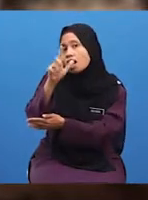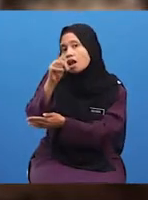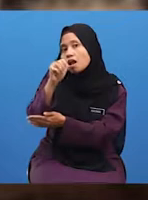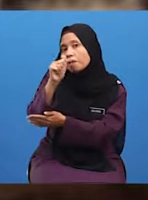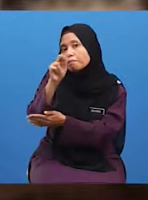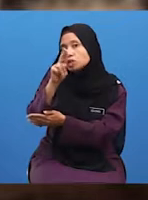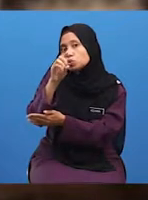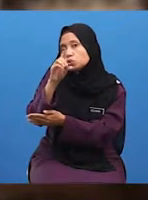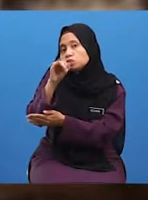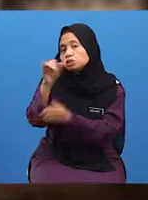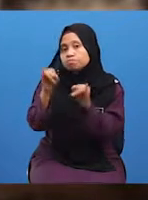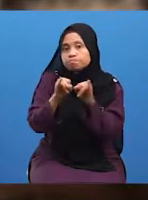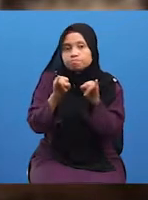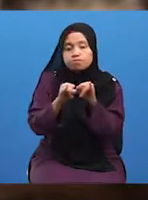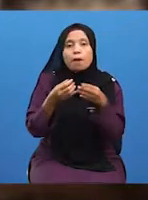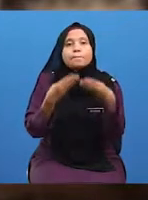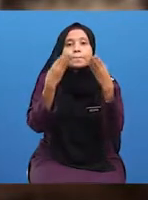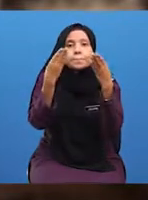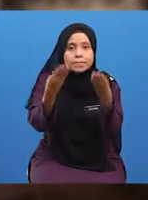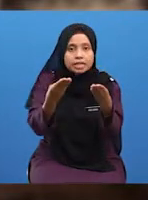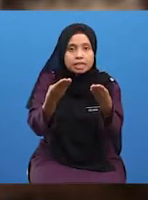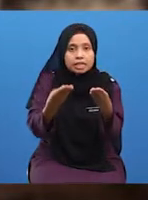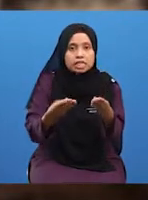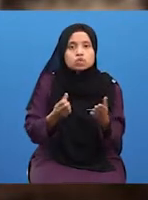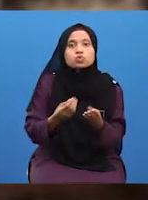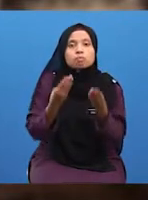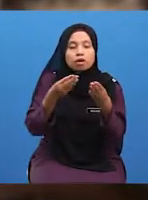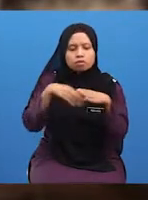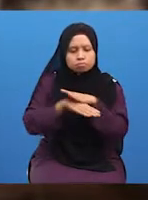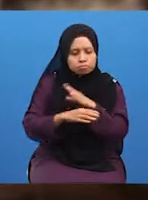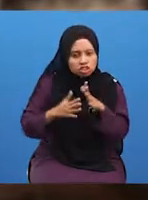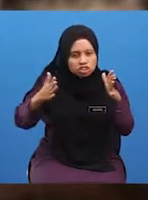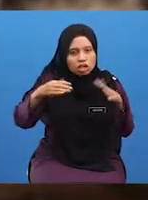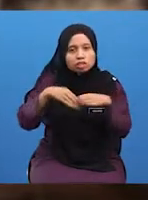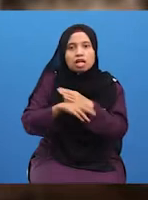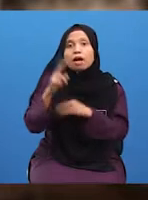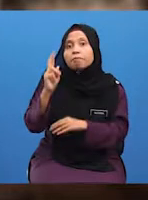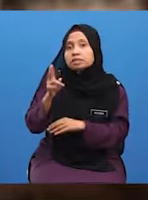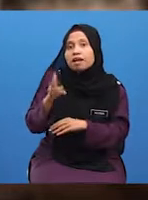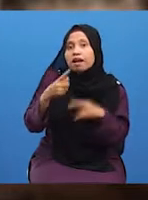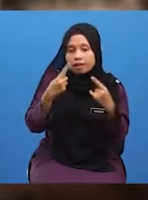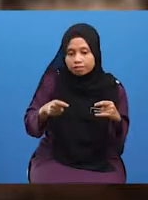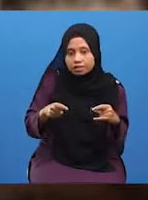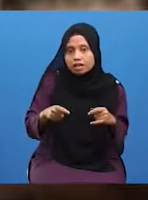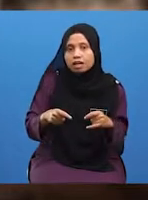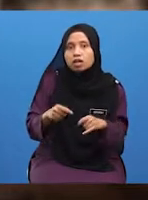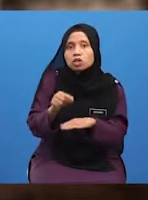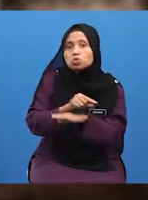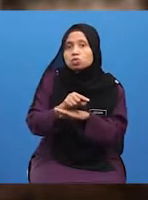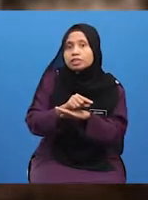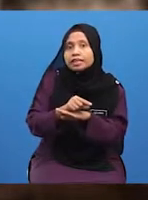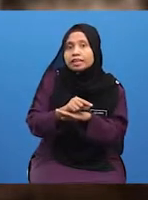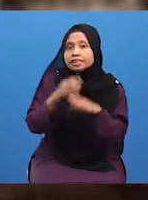'udi juga memberi sumbangan pendekatan besar dalam bidang sejarah. Beliau telah menggunakan